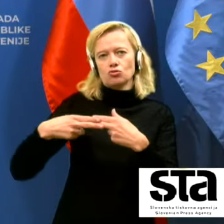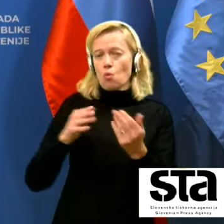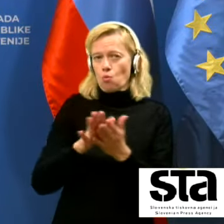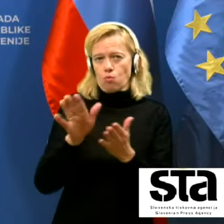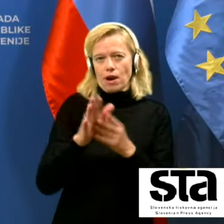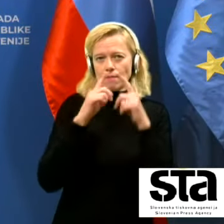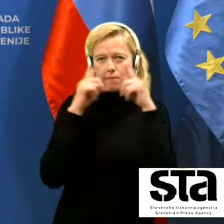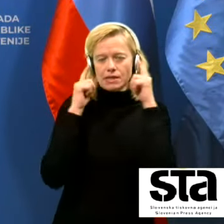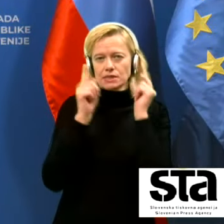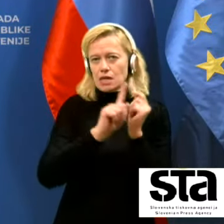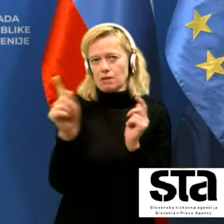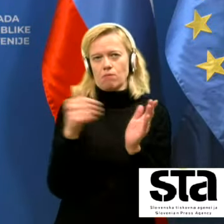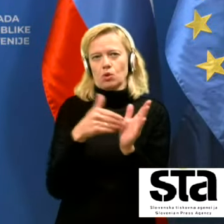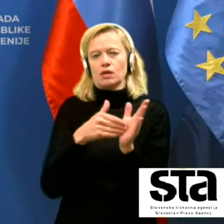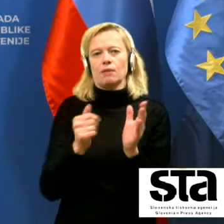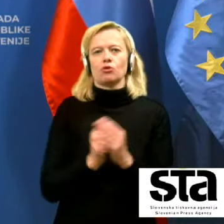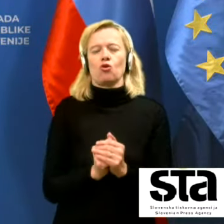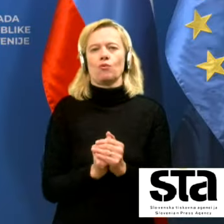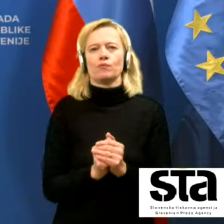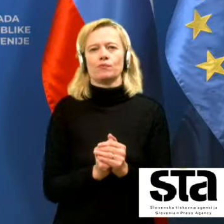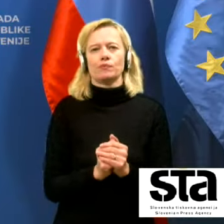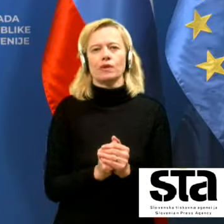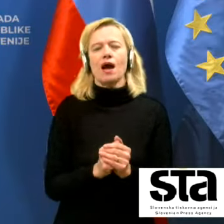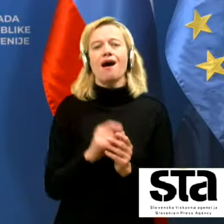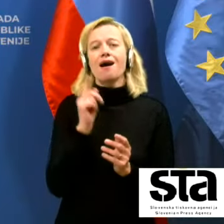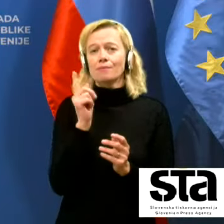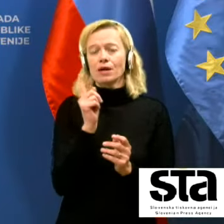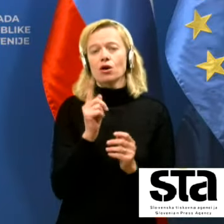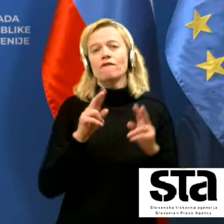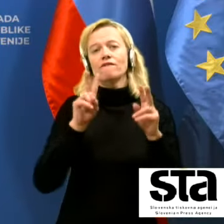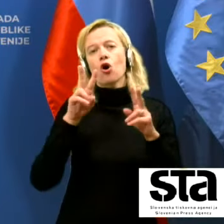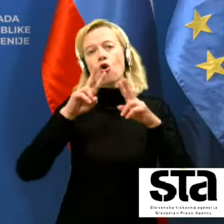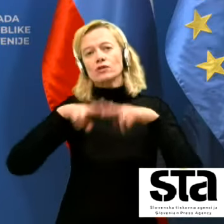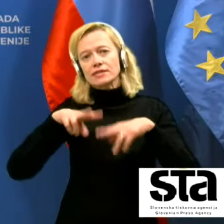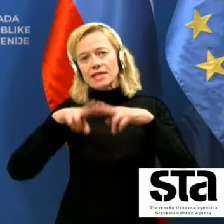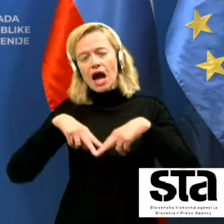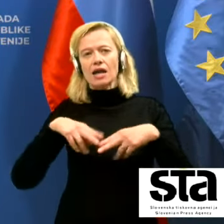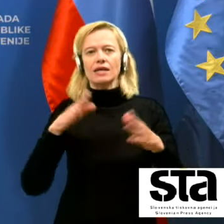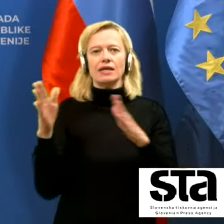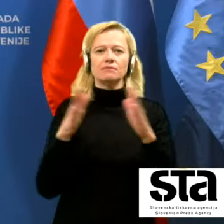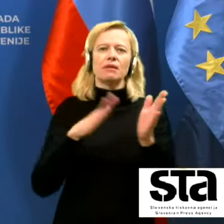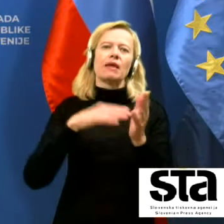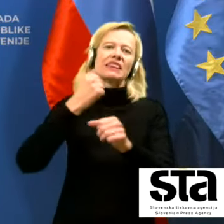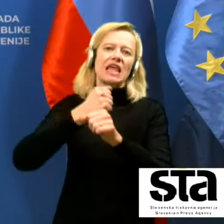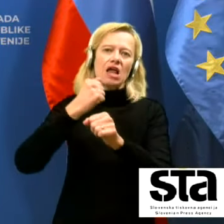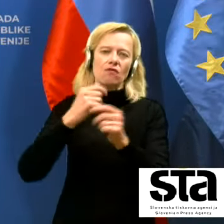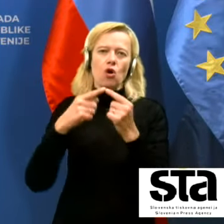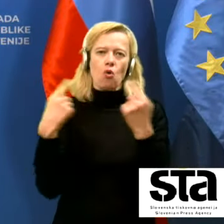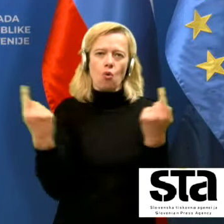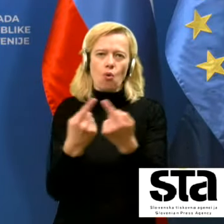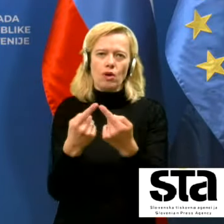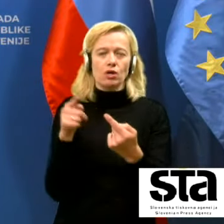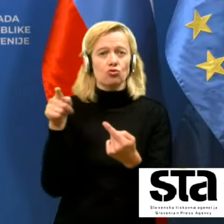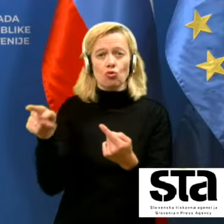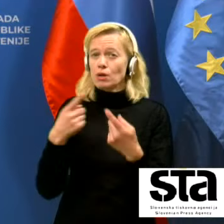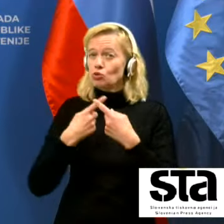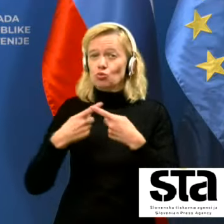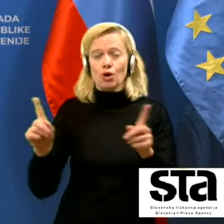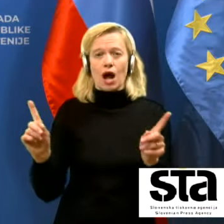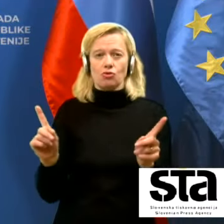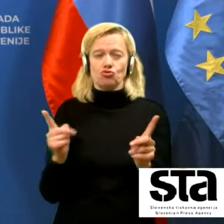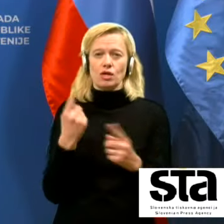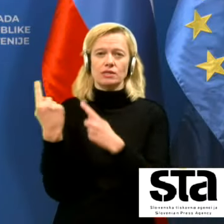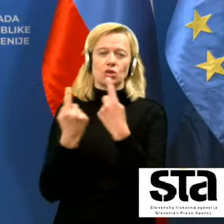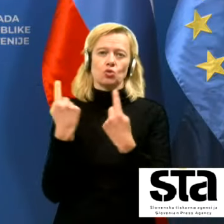potreben. Medtem, ko v ostalih razmerah delovno okolje predstavlja že bistveno drugačno situacijo